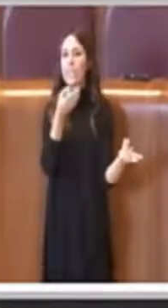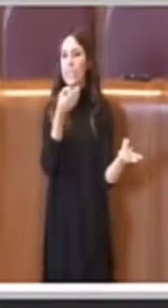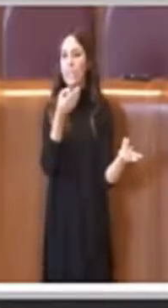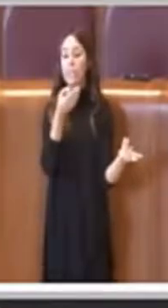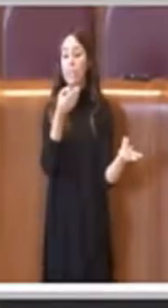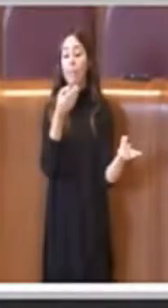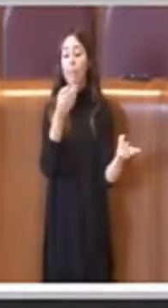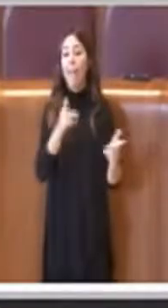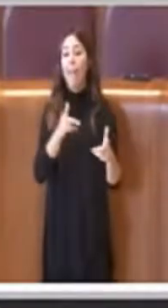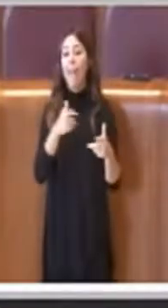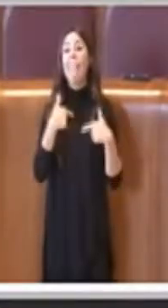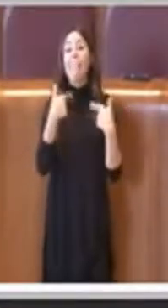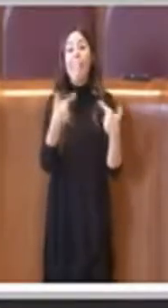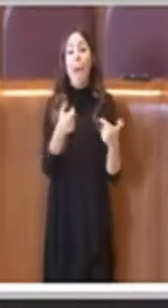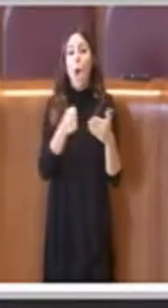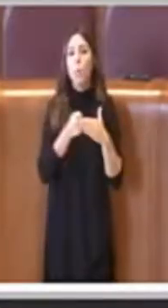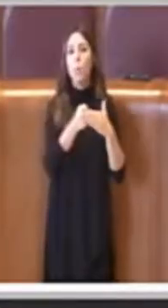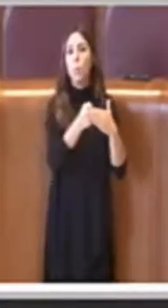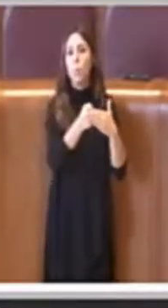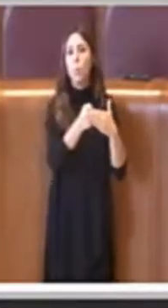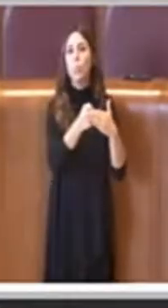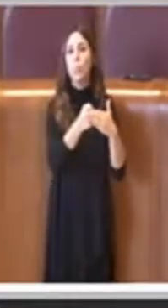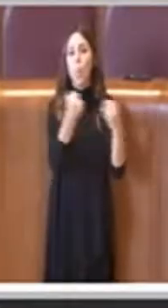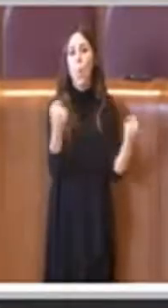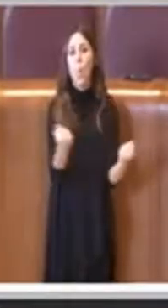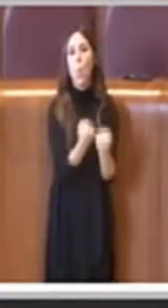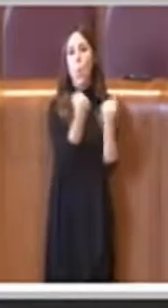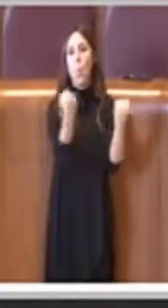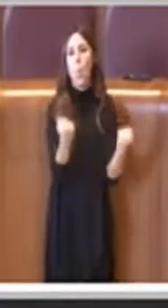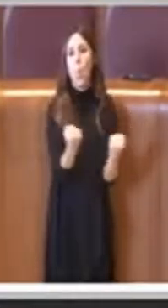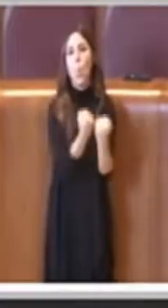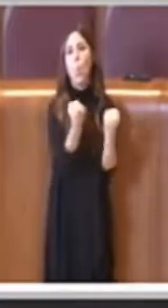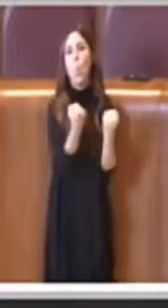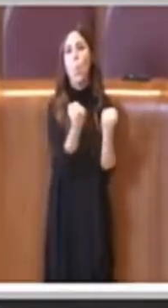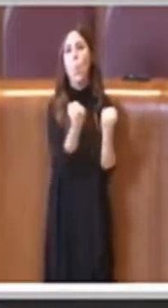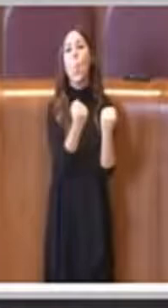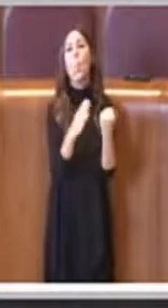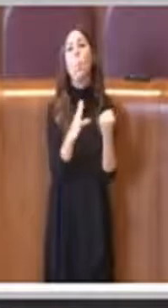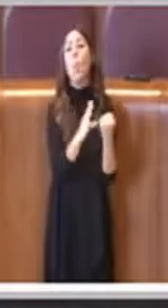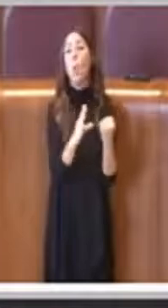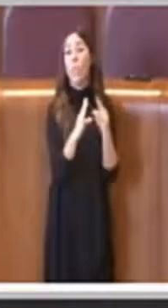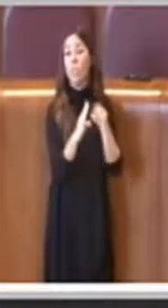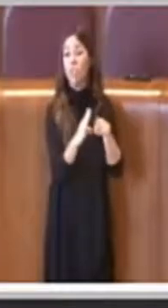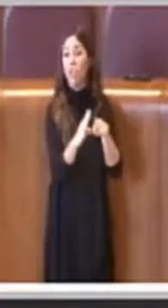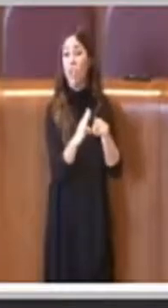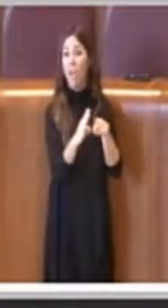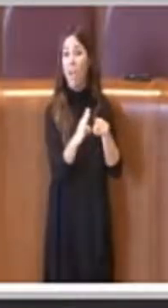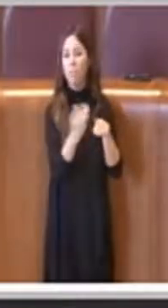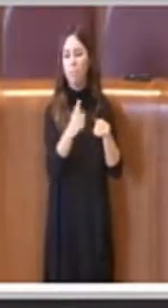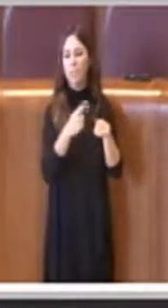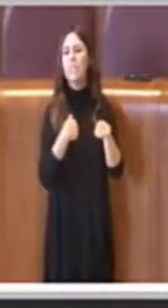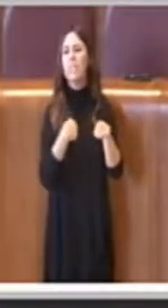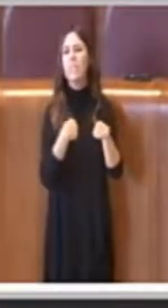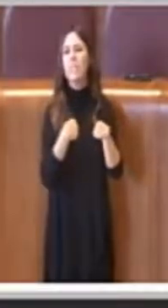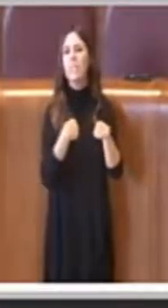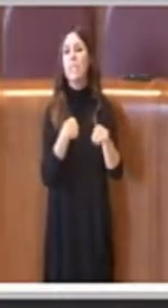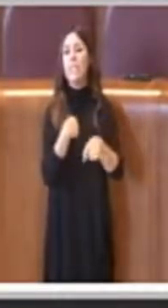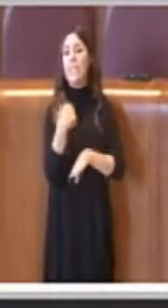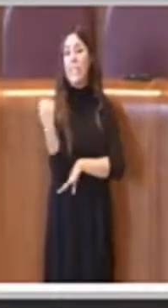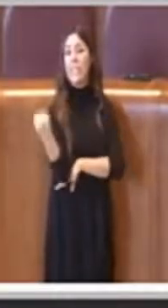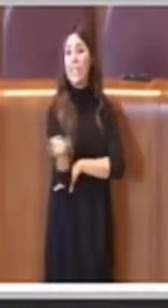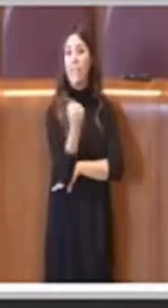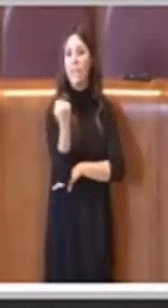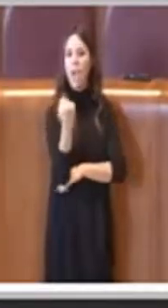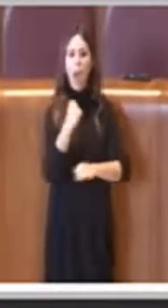supporto all'attività delle botticelle ecco allora è un servizio che questa amministrazione come